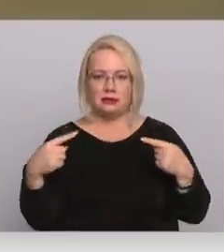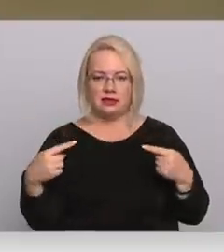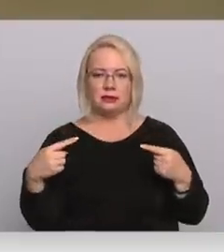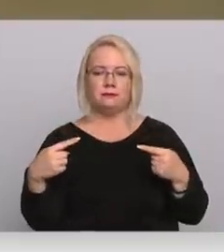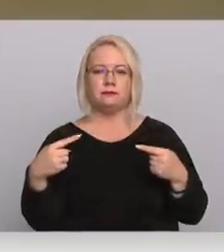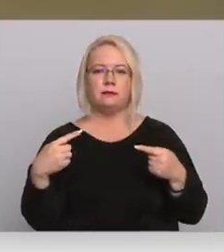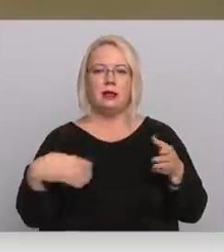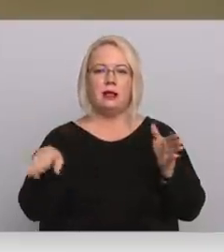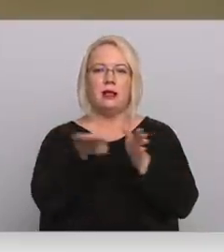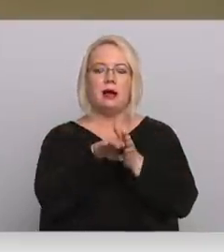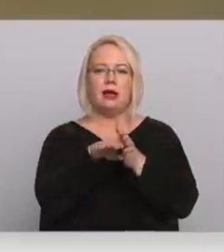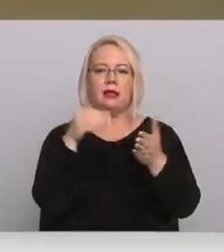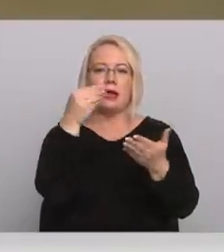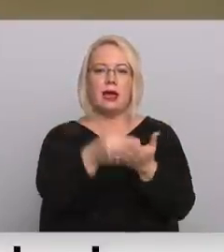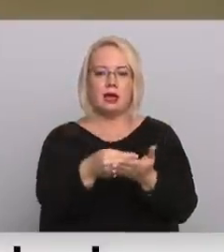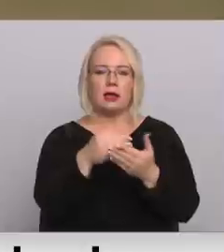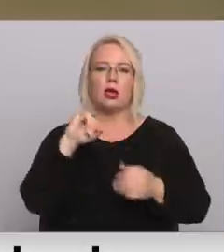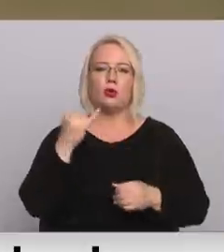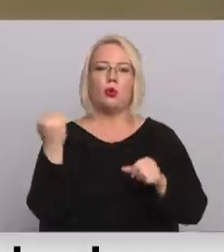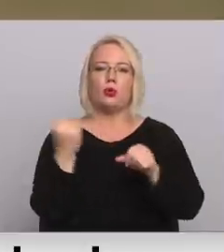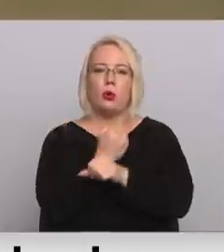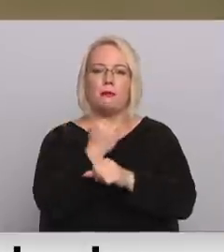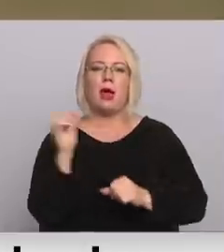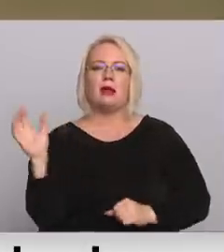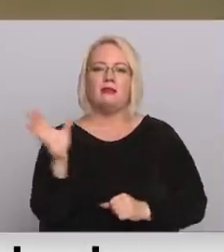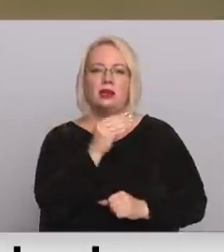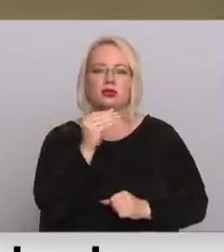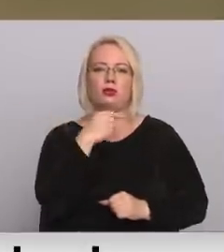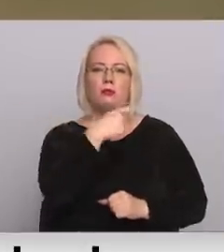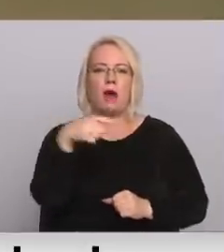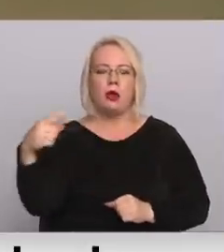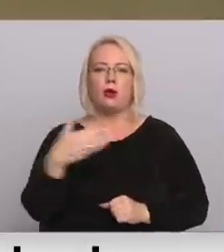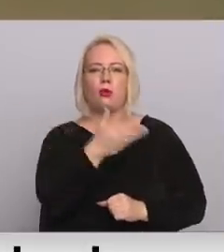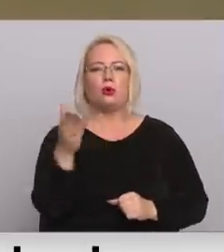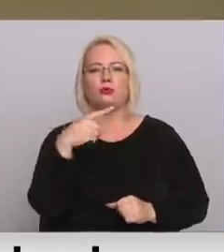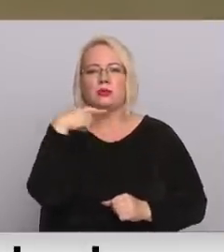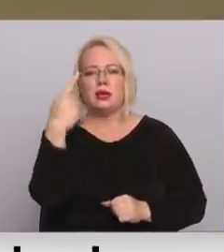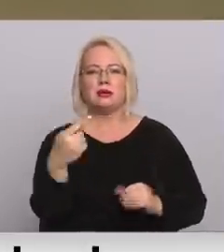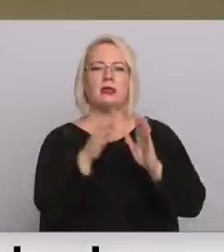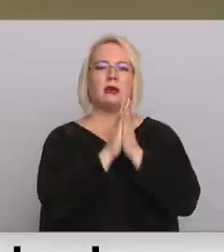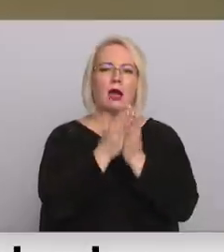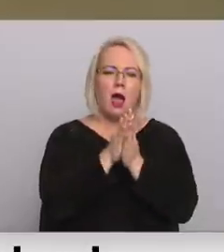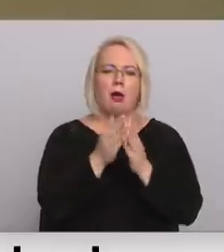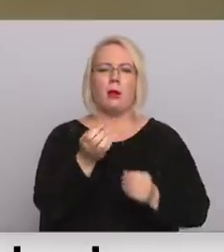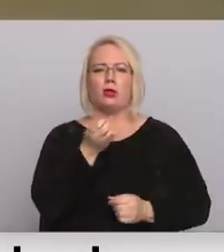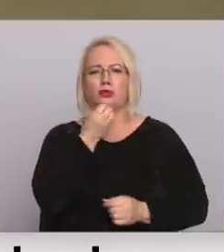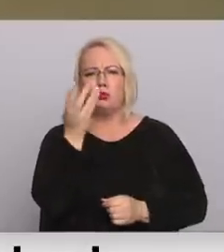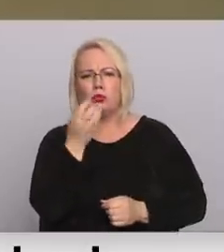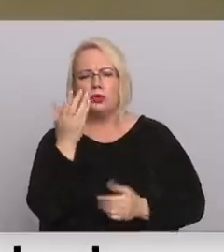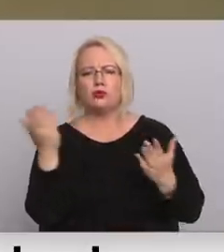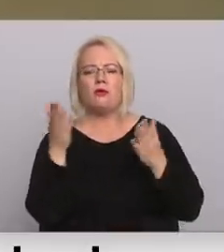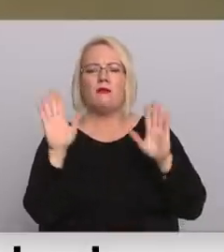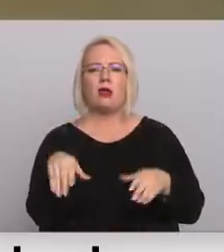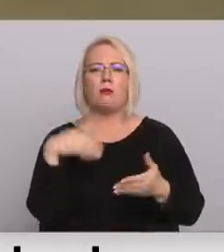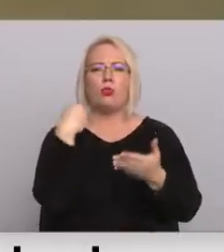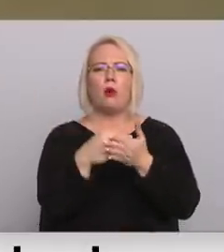klātienē iegādē, jo tomēr visu pārējo, ko jūs minējāt, gan grāmatas, gan ziedras, gan daudz, ko mēs varam nopirkt,